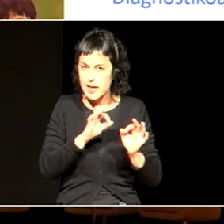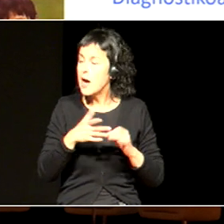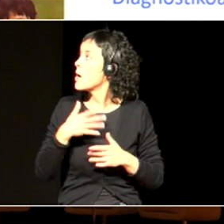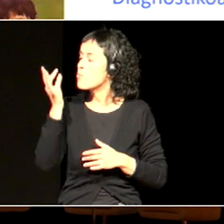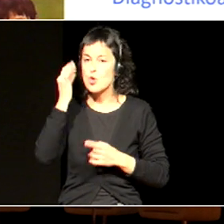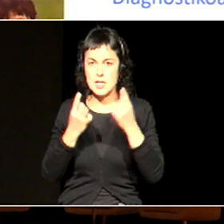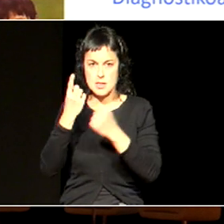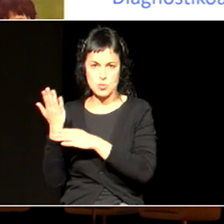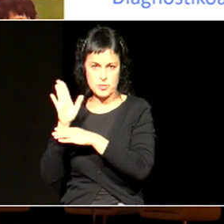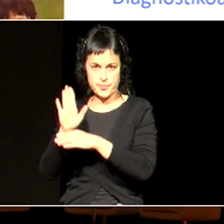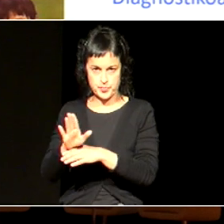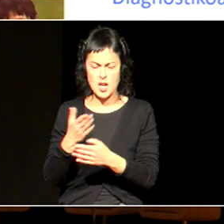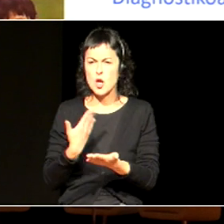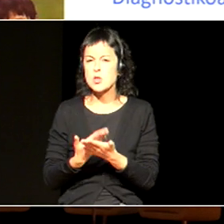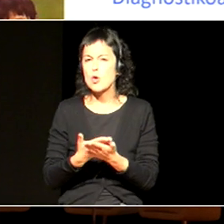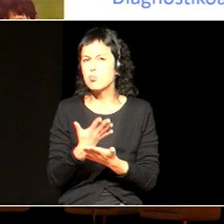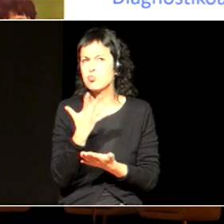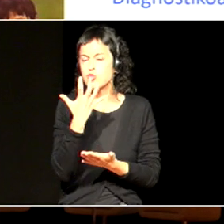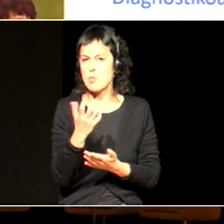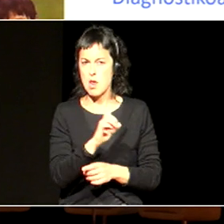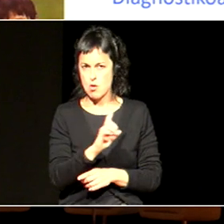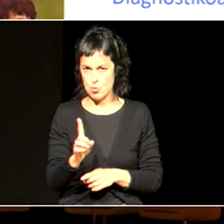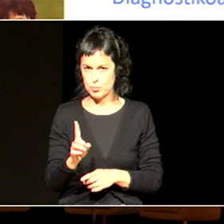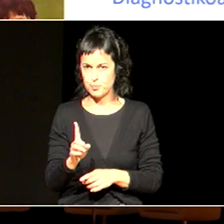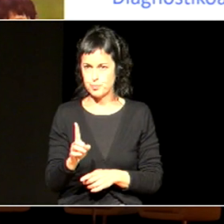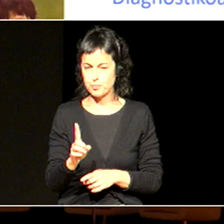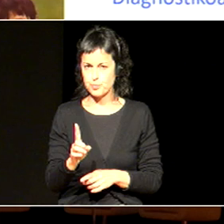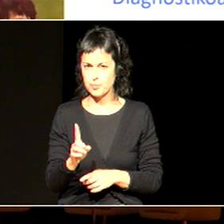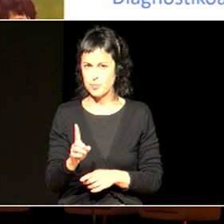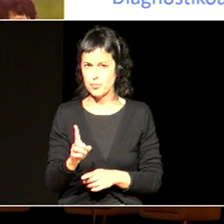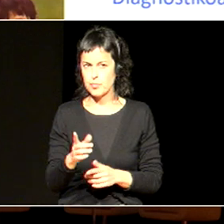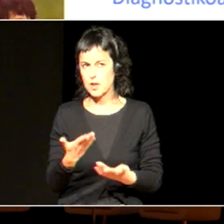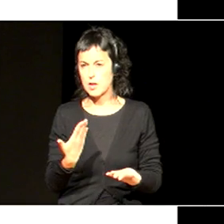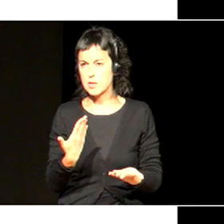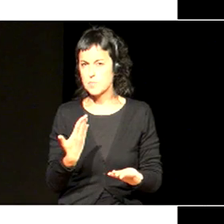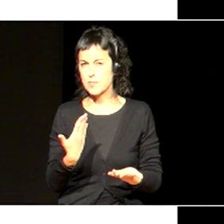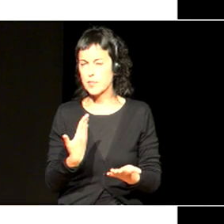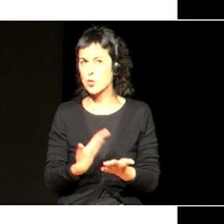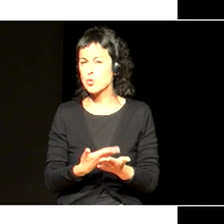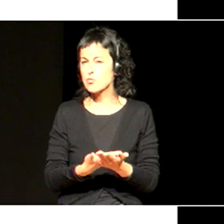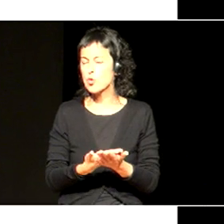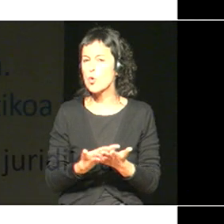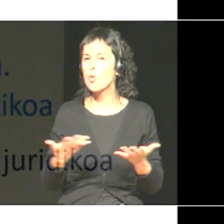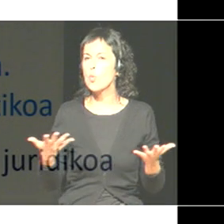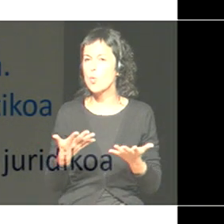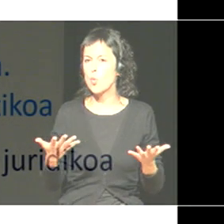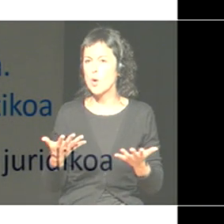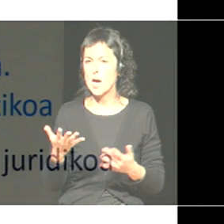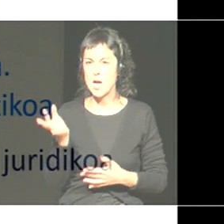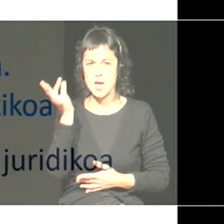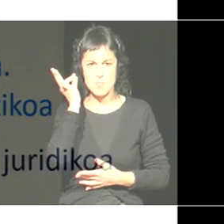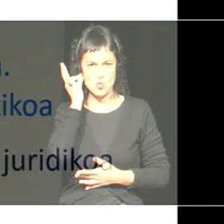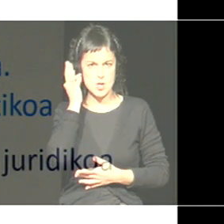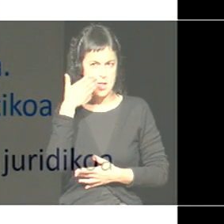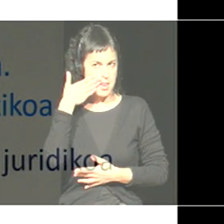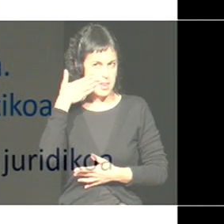justifikazioa ez da formala, ez da formala. Baina da, ba, justifikazioa zein da, emakumen duintasuna.